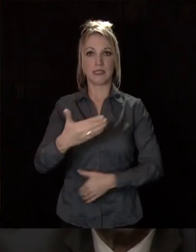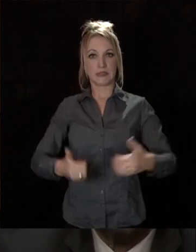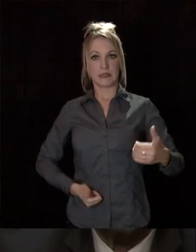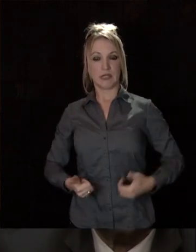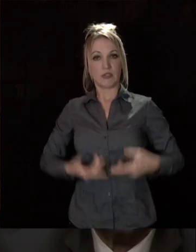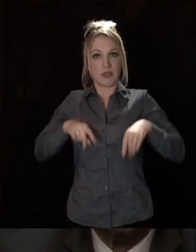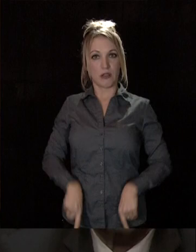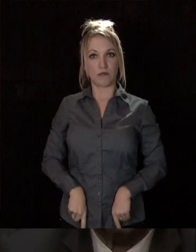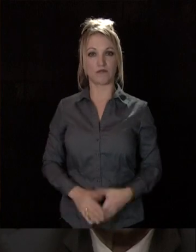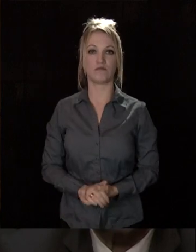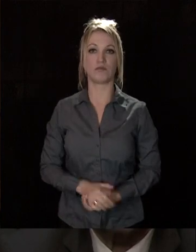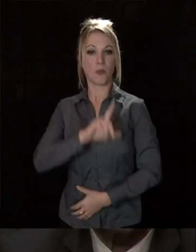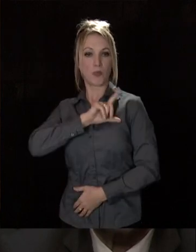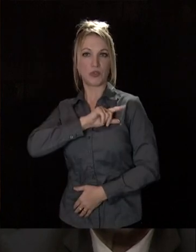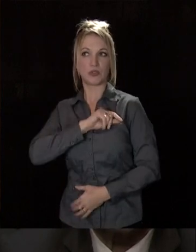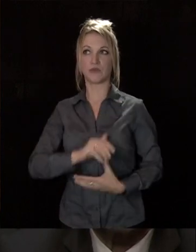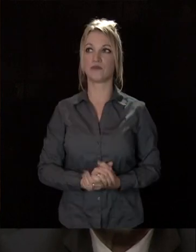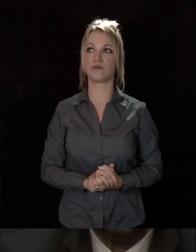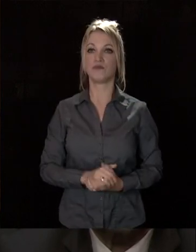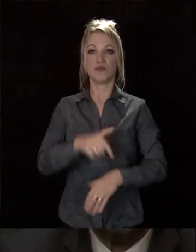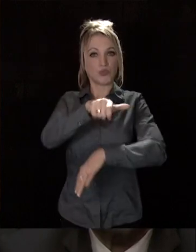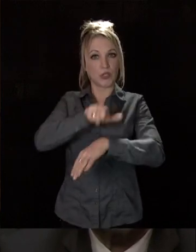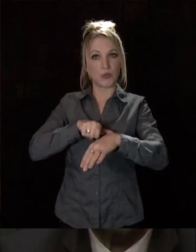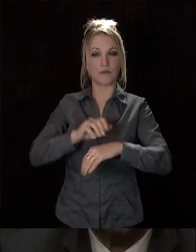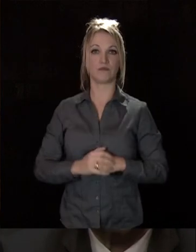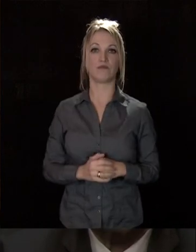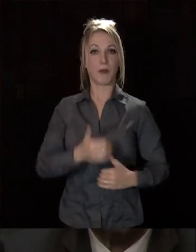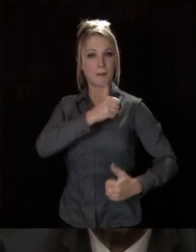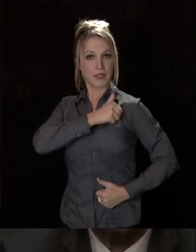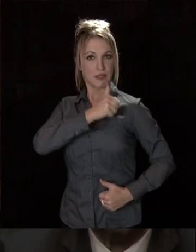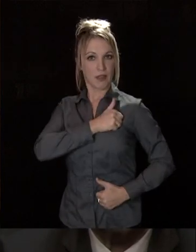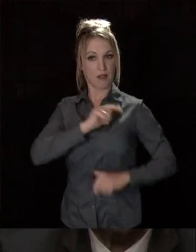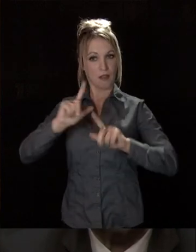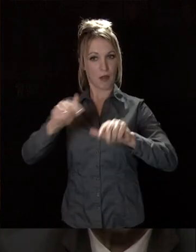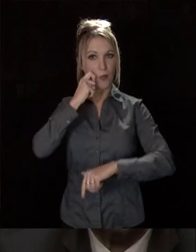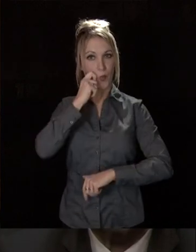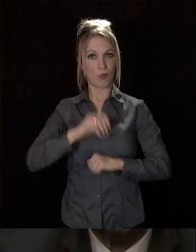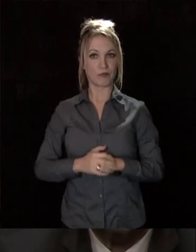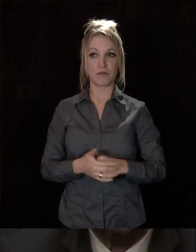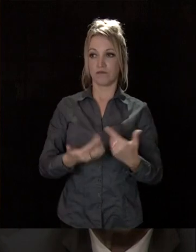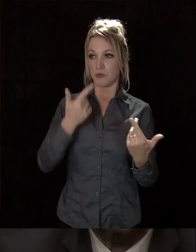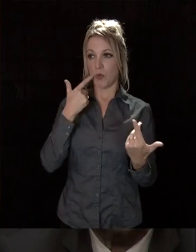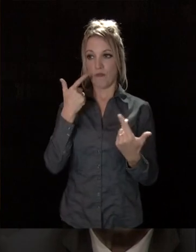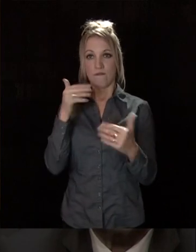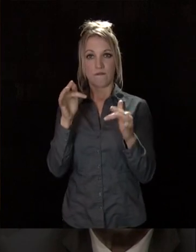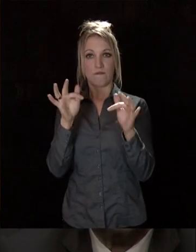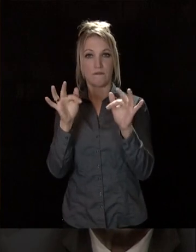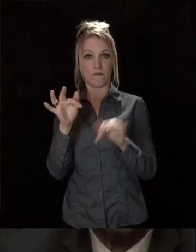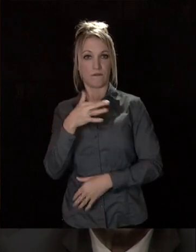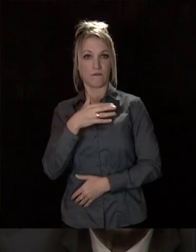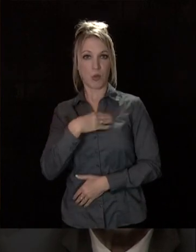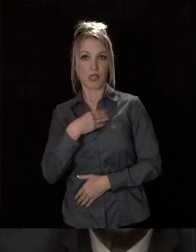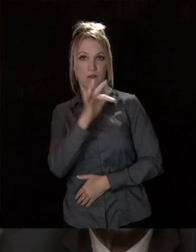de l'État au titre des forces de police, de gendarmerie, les militaires qui sont présents auprès des Français et aussi sur les